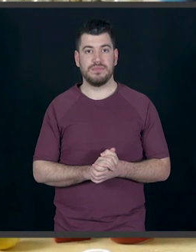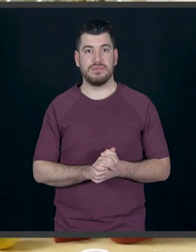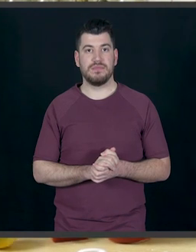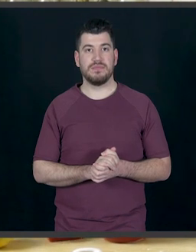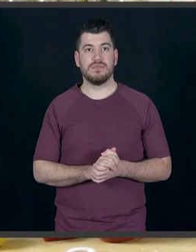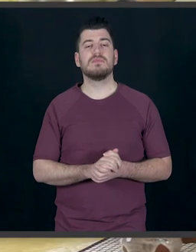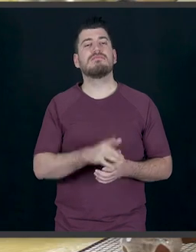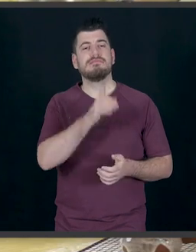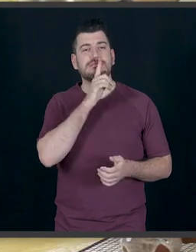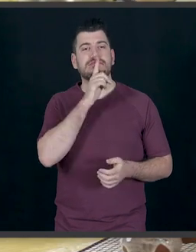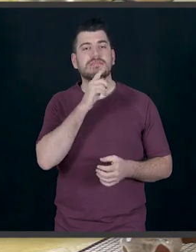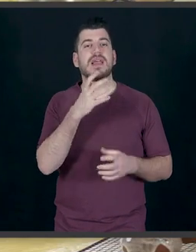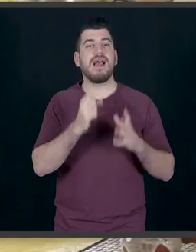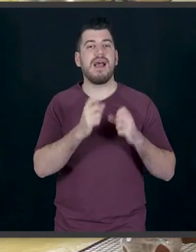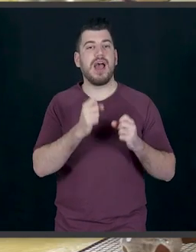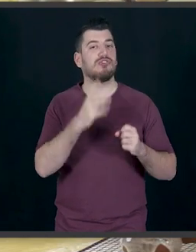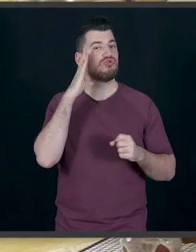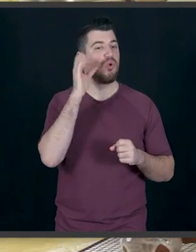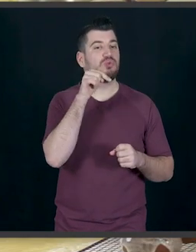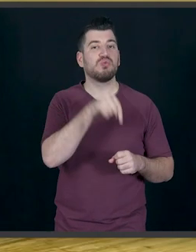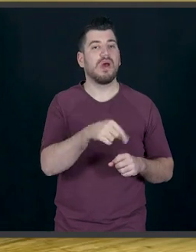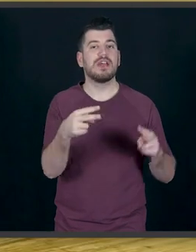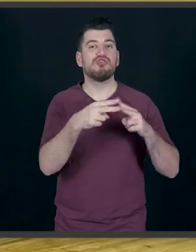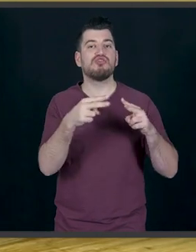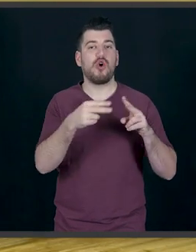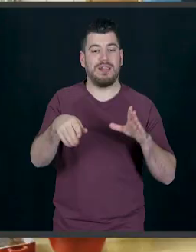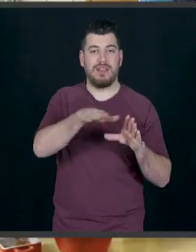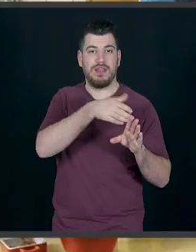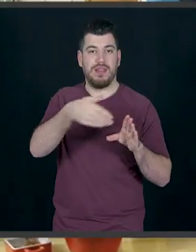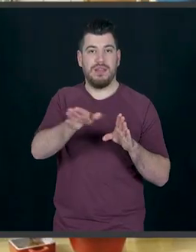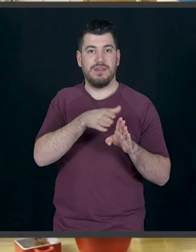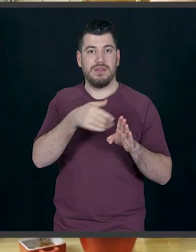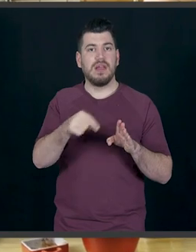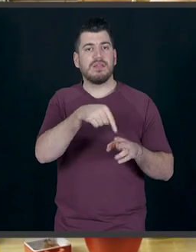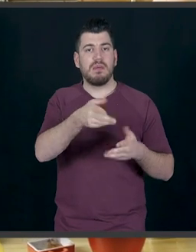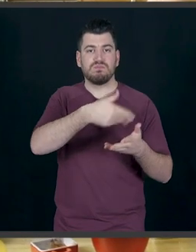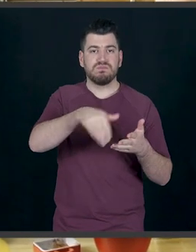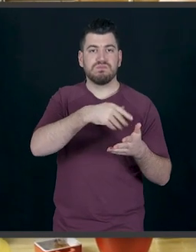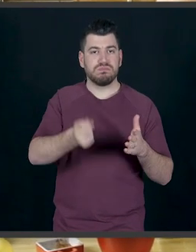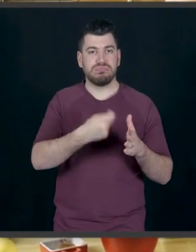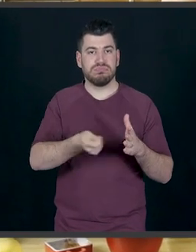και πάλι λίγο γάλπ για να κάνω μία σοκολατένια επικάλυψη. Και ανακατεύω.